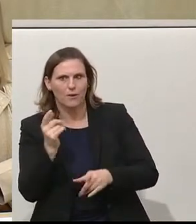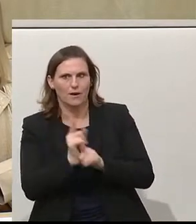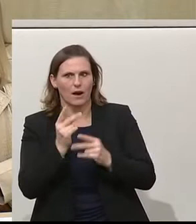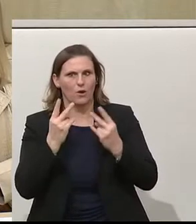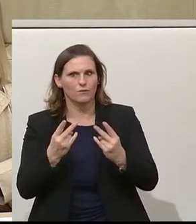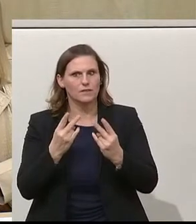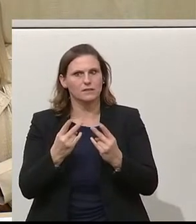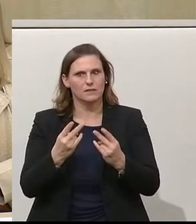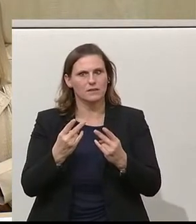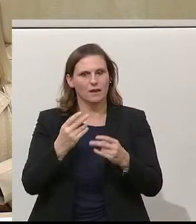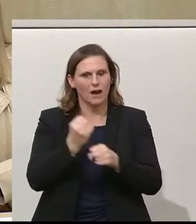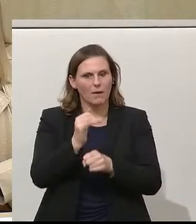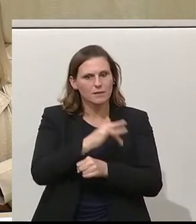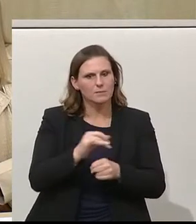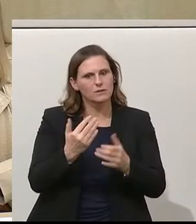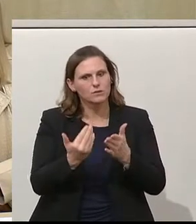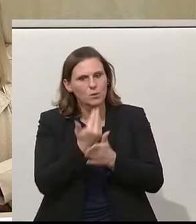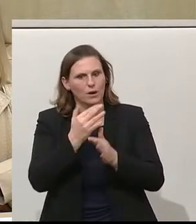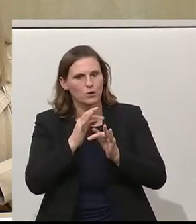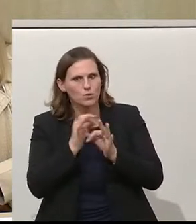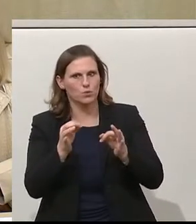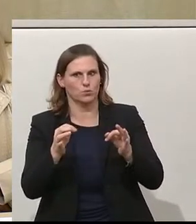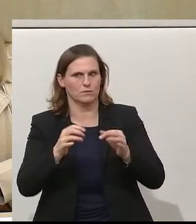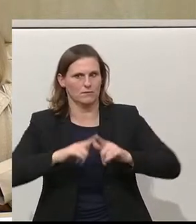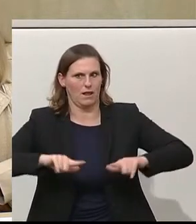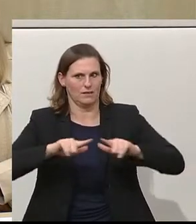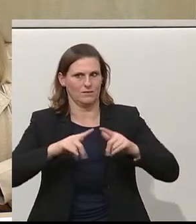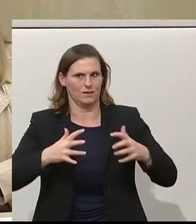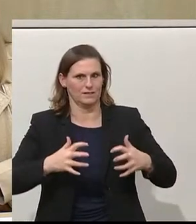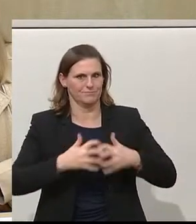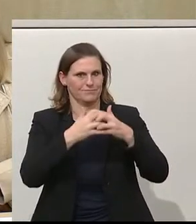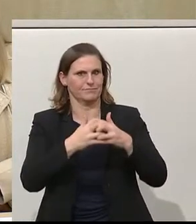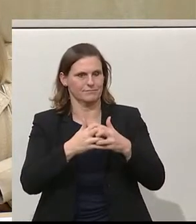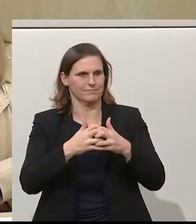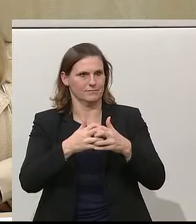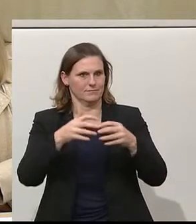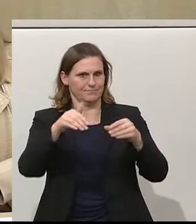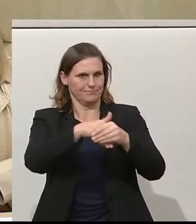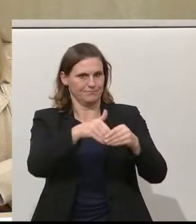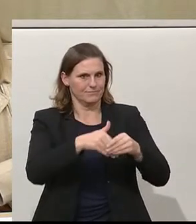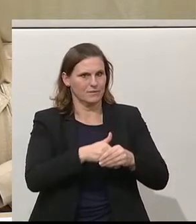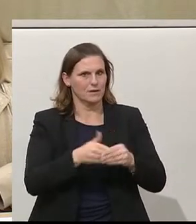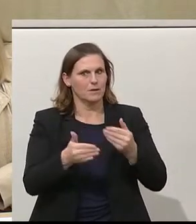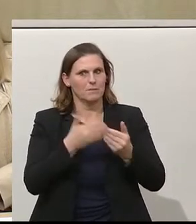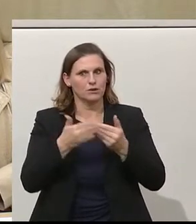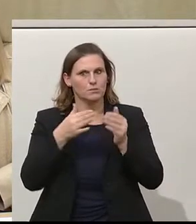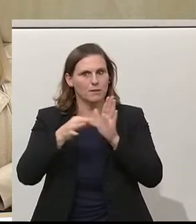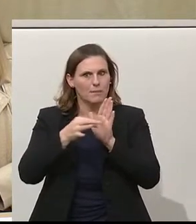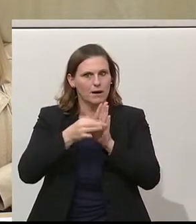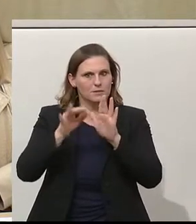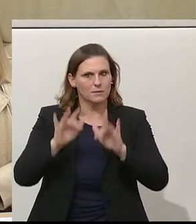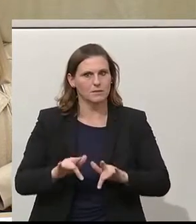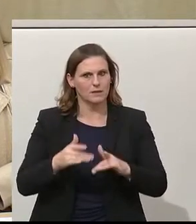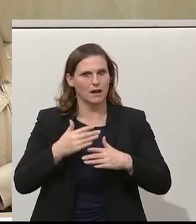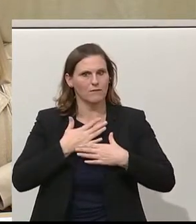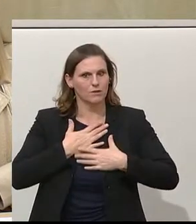um neue gute Arbeitsplätze in diesem Land zu schaffen. Und daher freut es mich, dass wir mit Maßnahmen wie beispielsweise der Reduktion